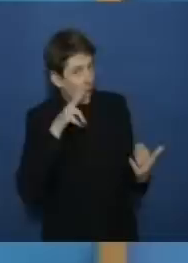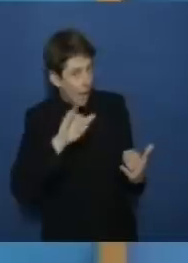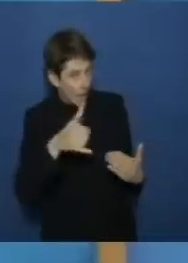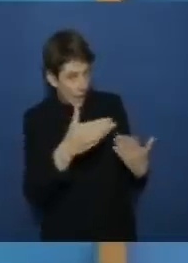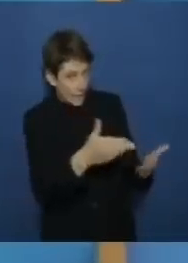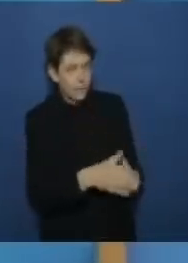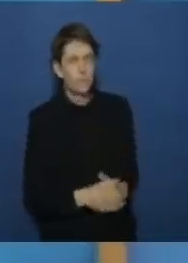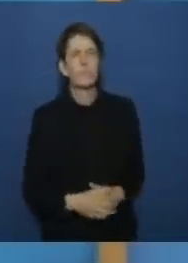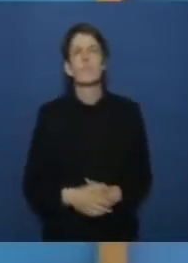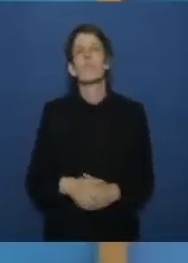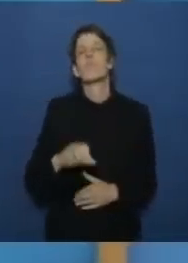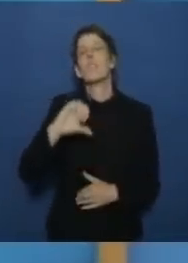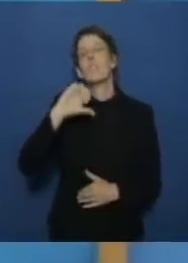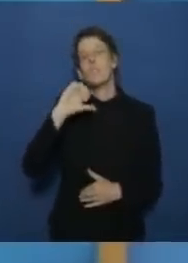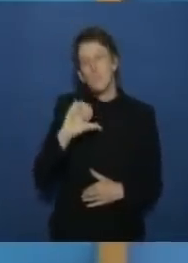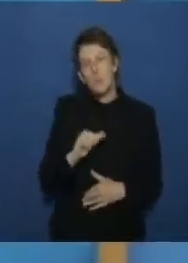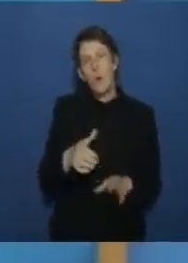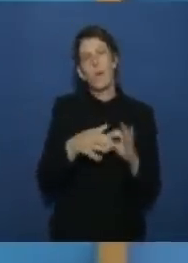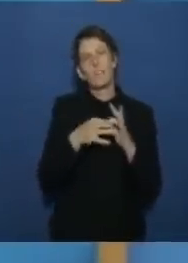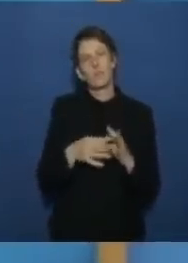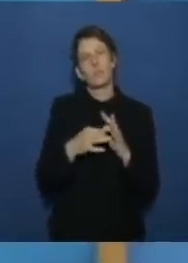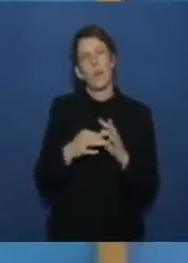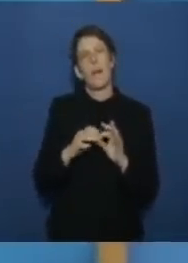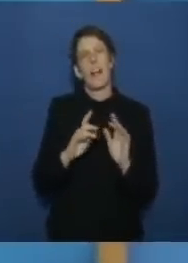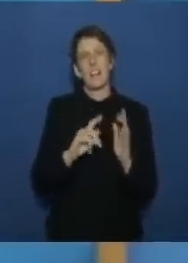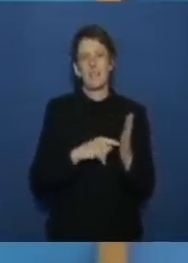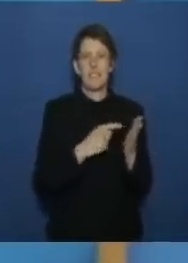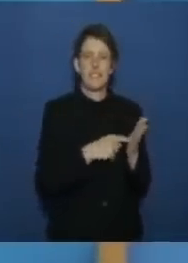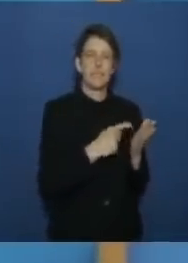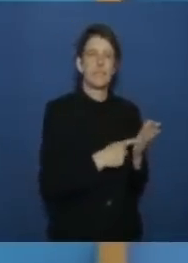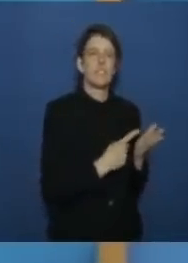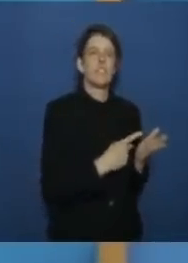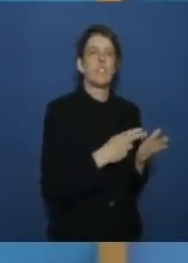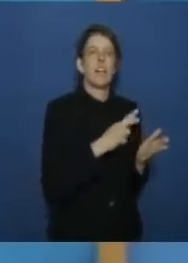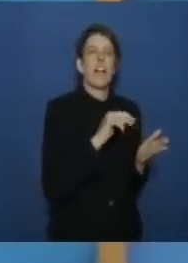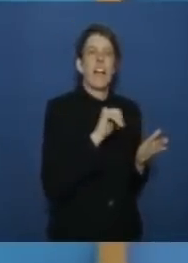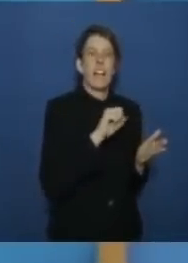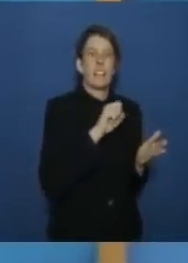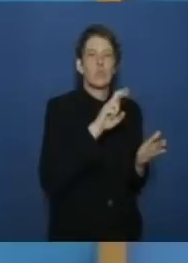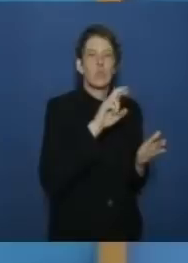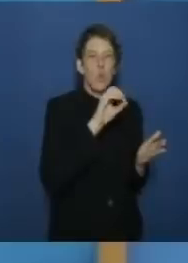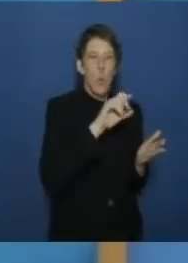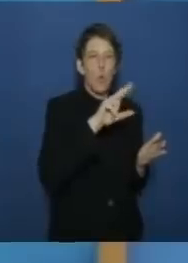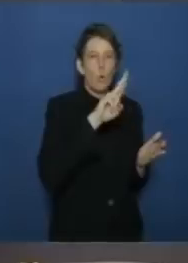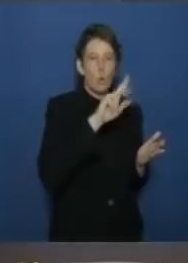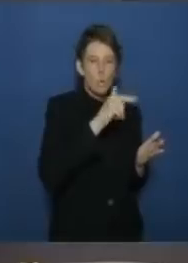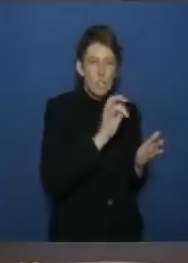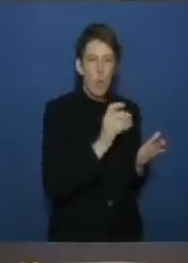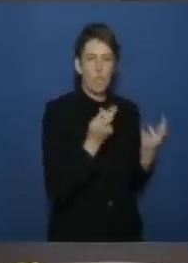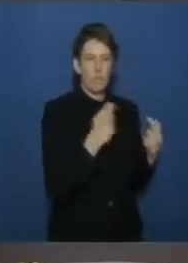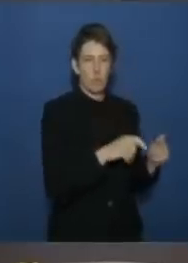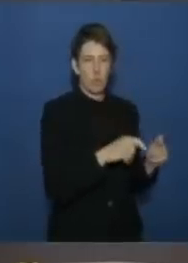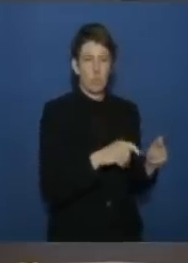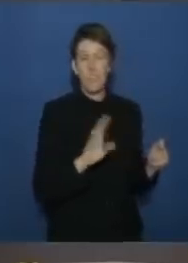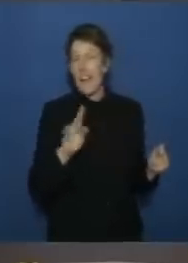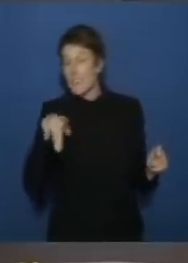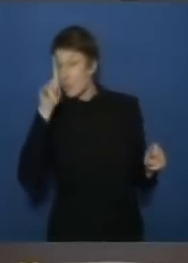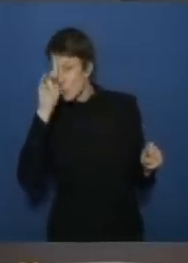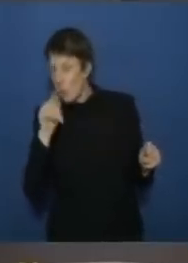noch einmal zur zum beschlussen der resolution deutschland hat explizit gegen den